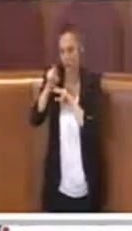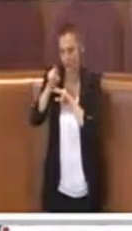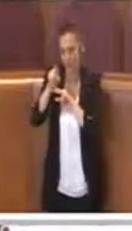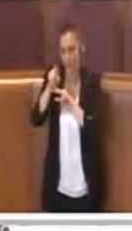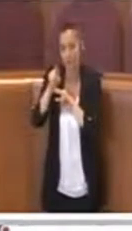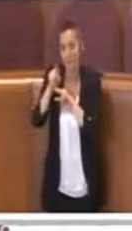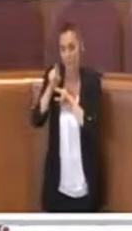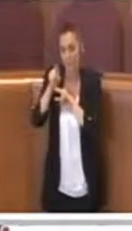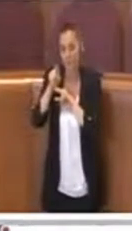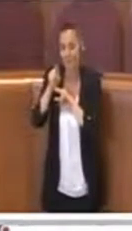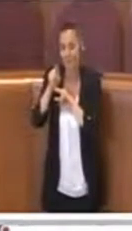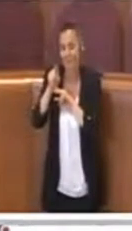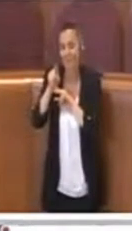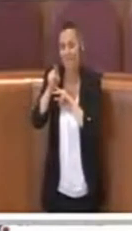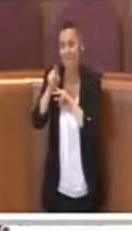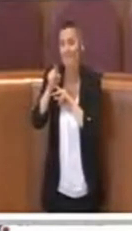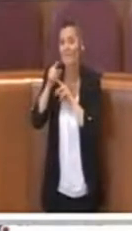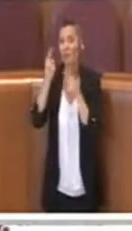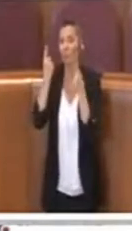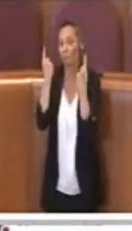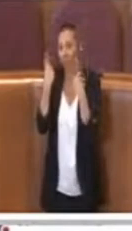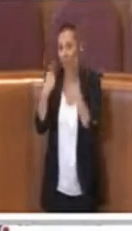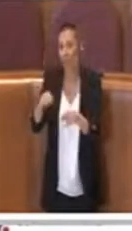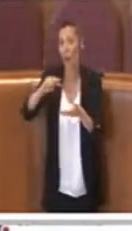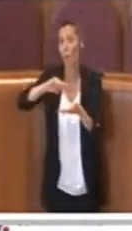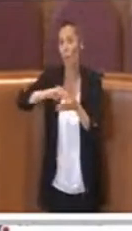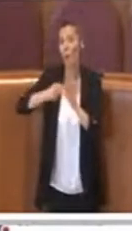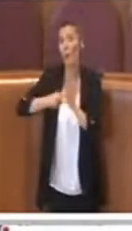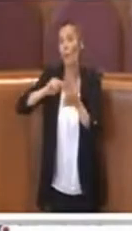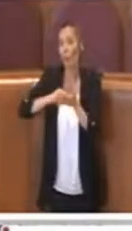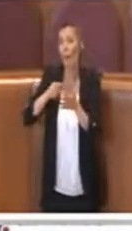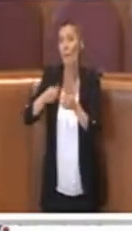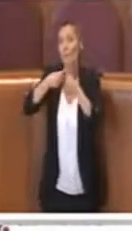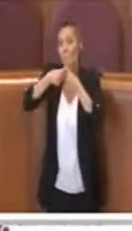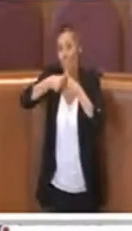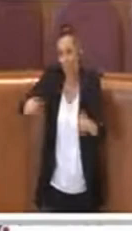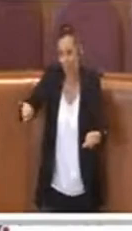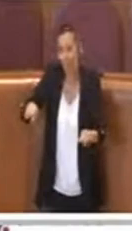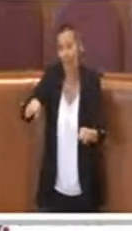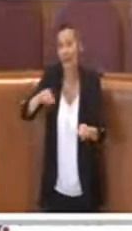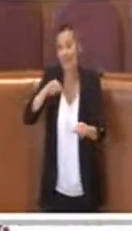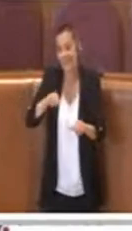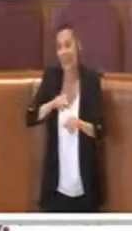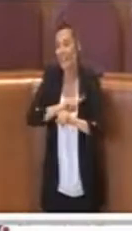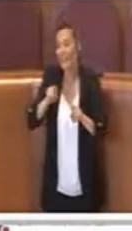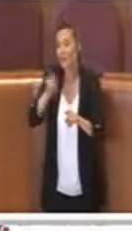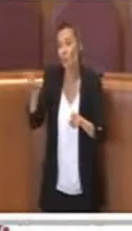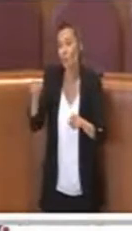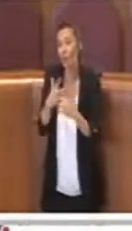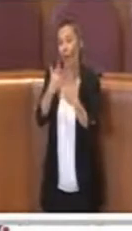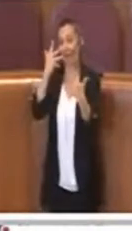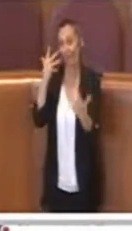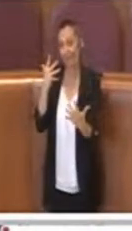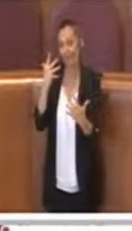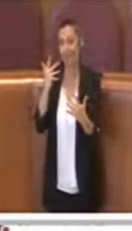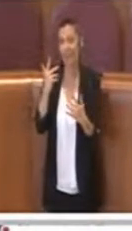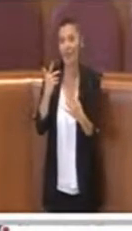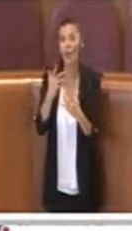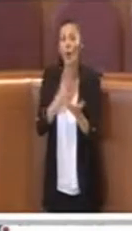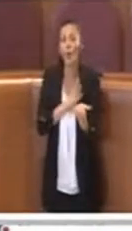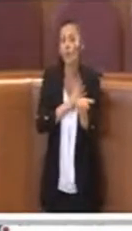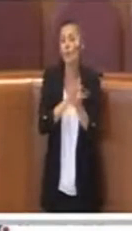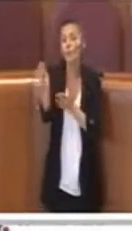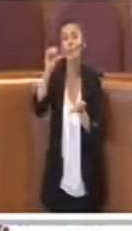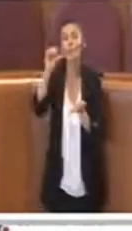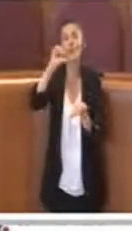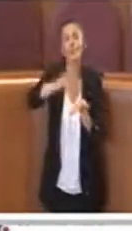evidenziato questo come il problema determinante alla ripresa delle attività e tutti i centri sportivi municipali che